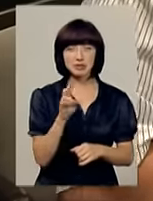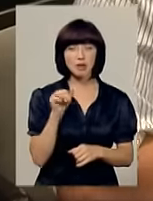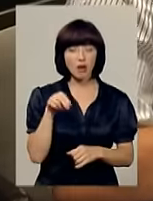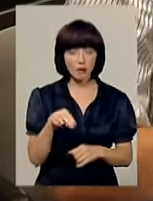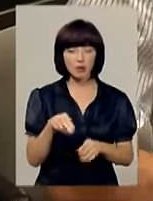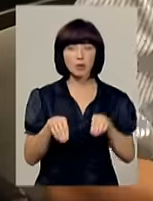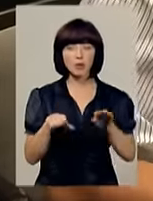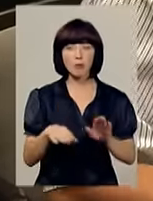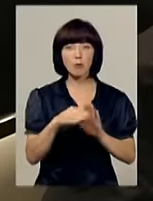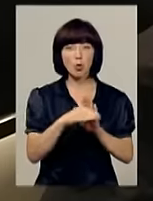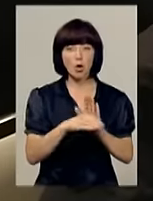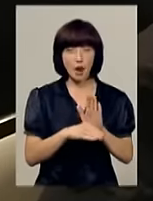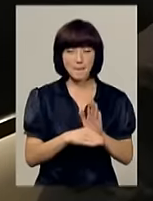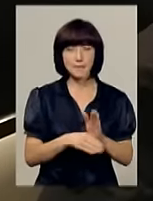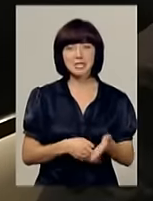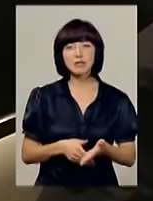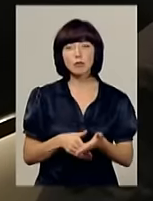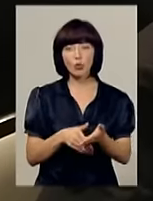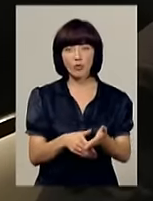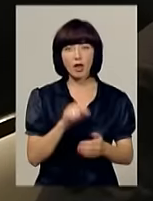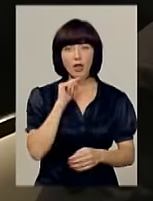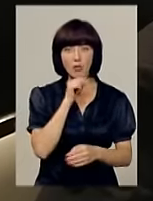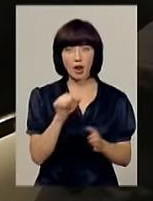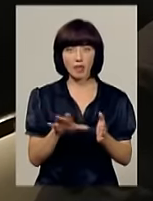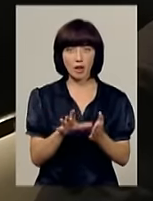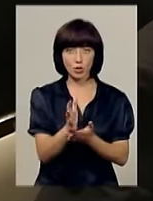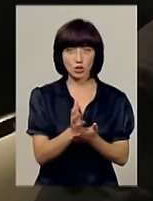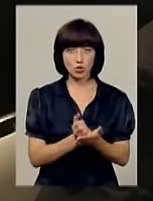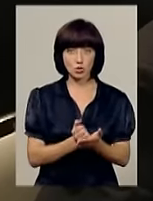низку програм із стимулювання економії енергоресурсів.